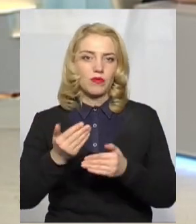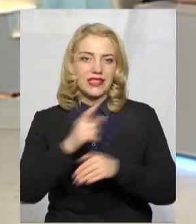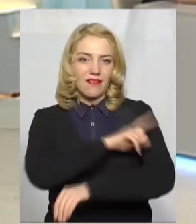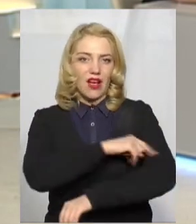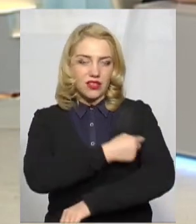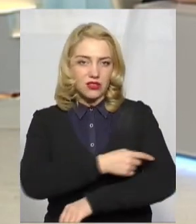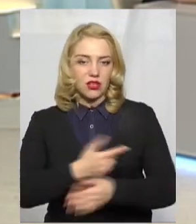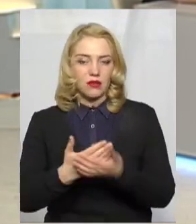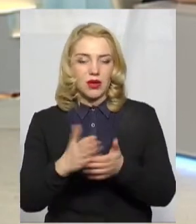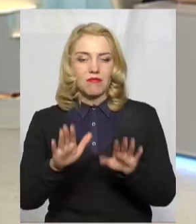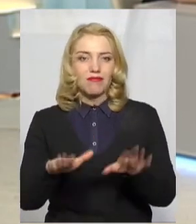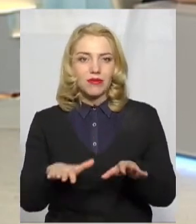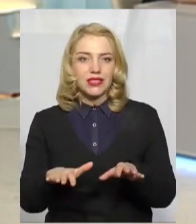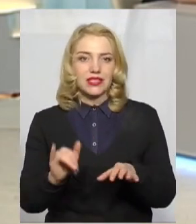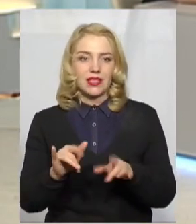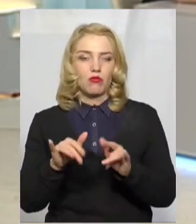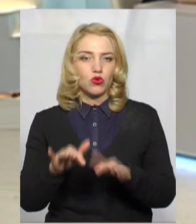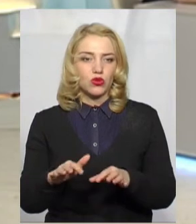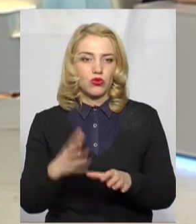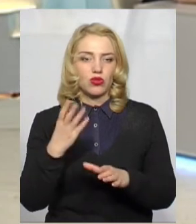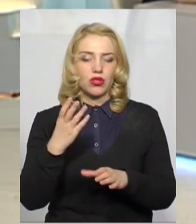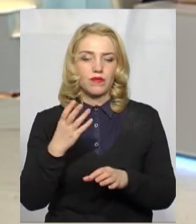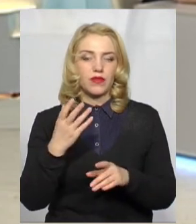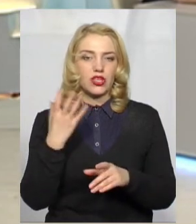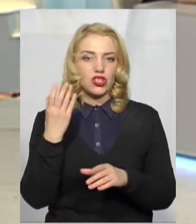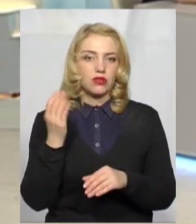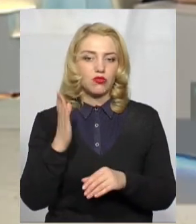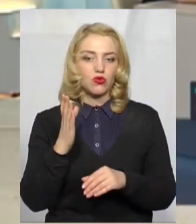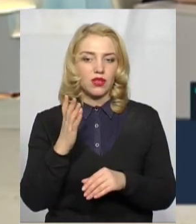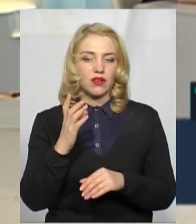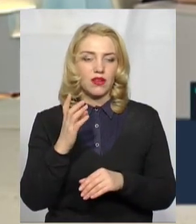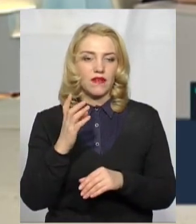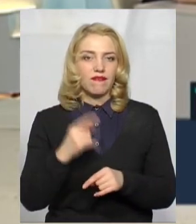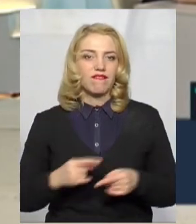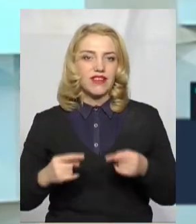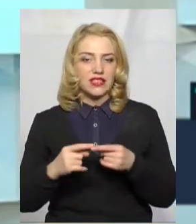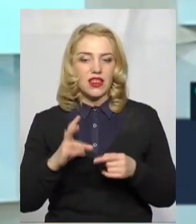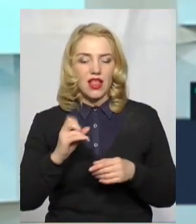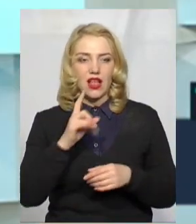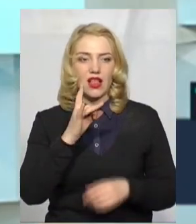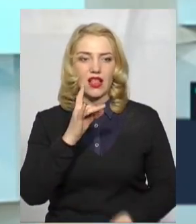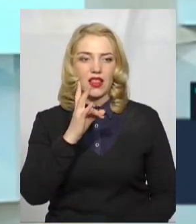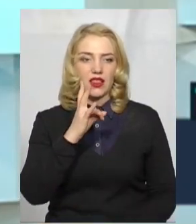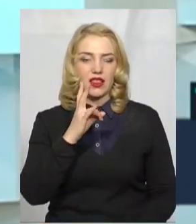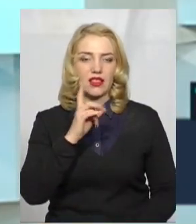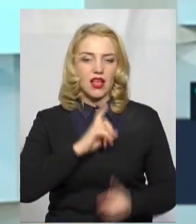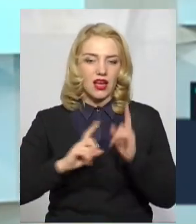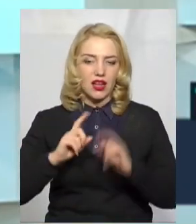Місця, процедура і так далі ще буде визначена на раді в ТЕП та НС.